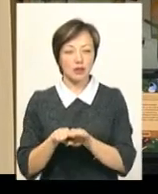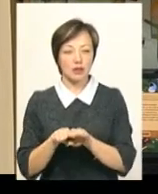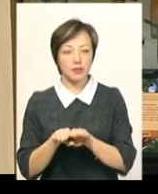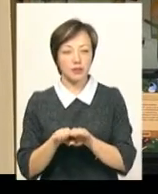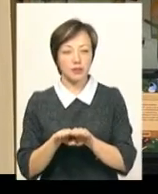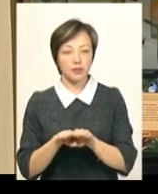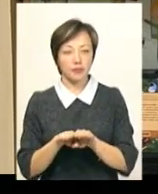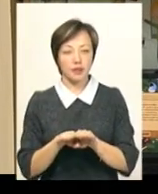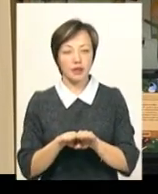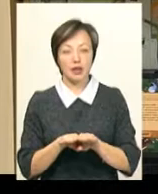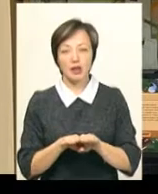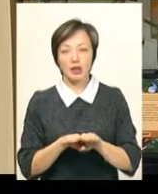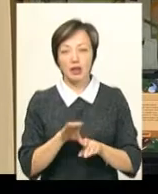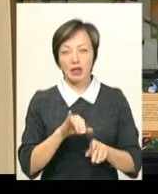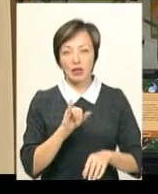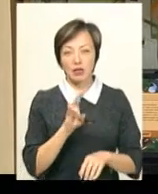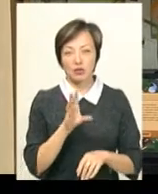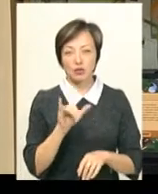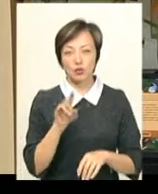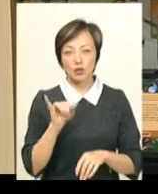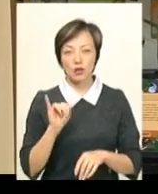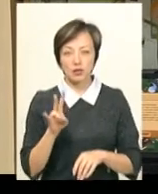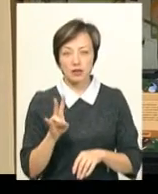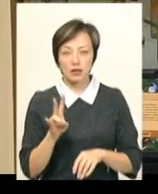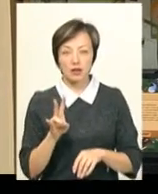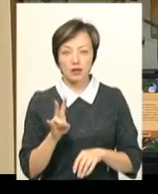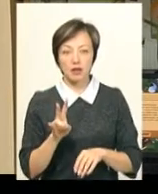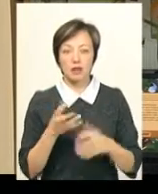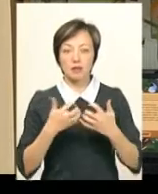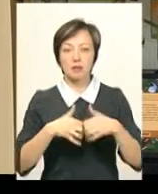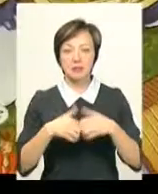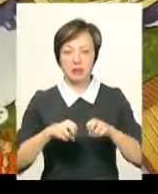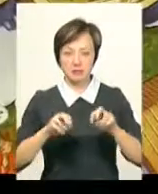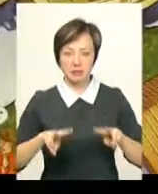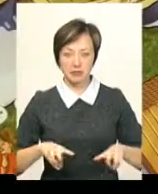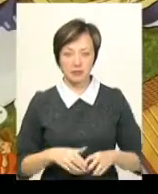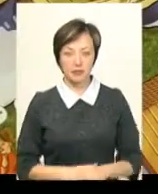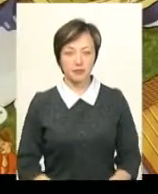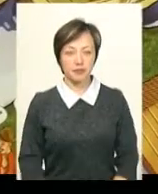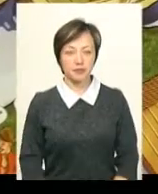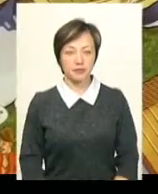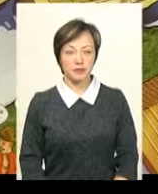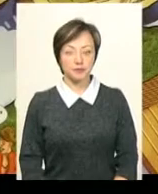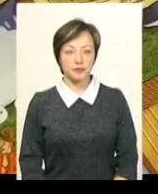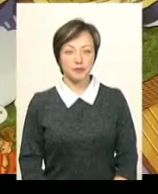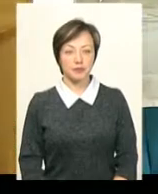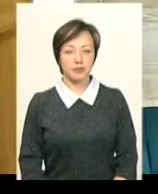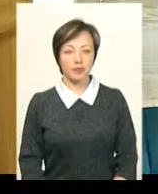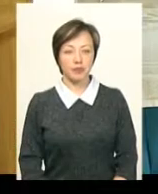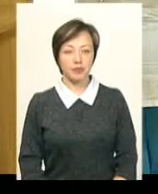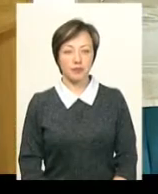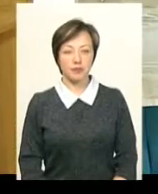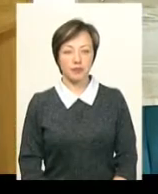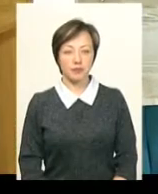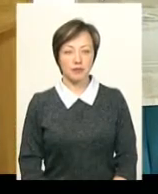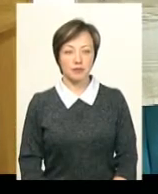інсуліна, введення інсуліна за допомогою інсулінової помпи. Вікторія Бондар, Дем'ян Цегольник, новини